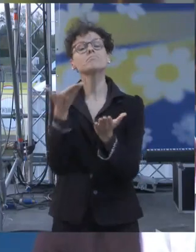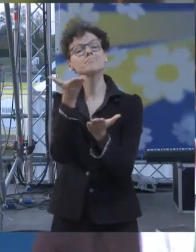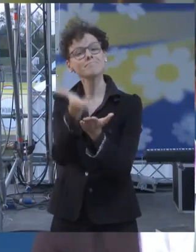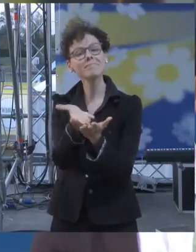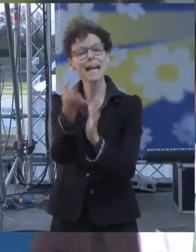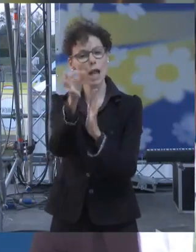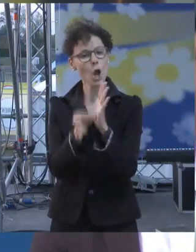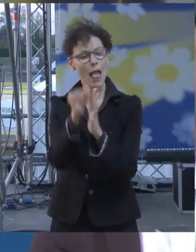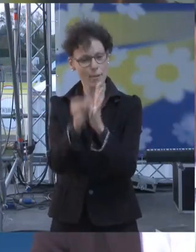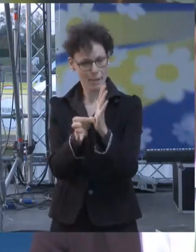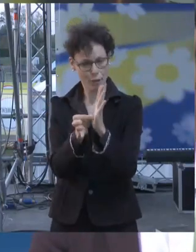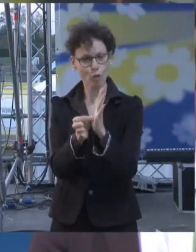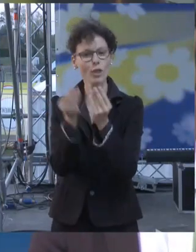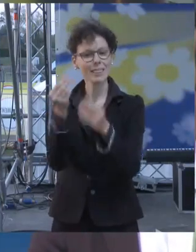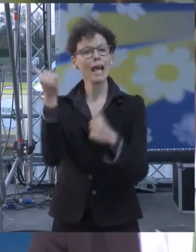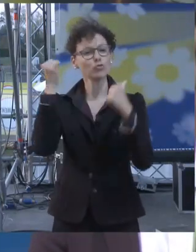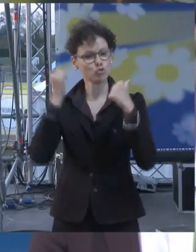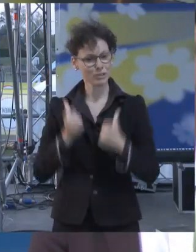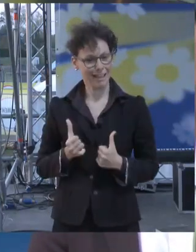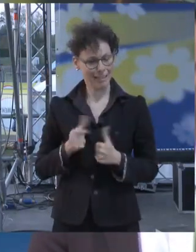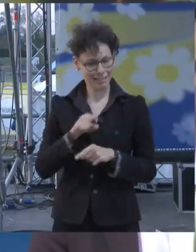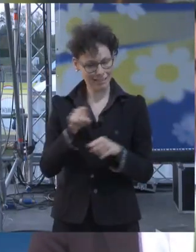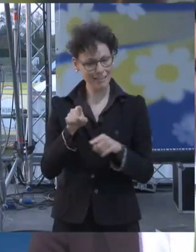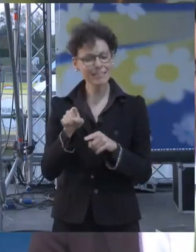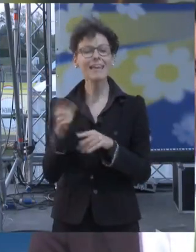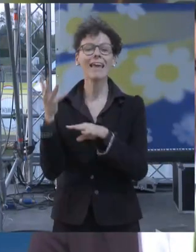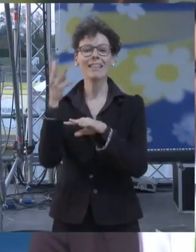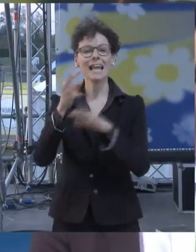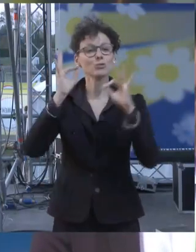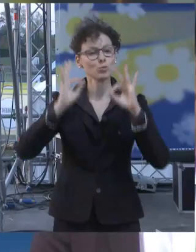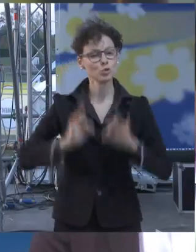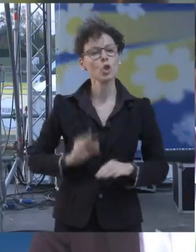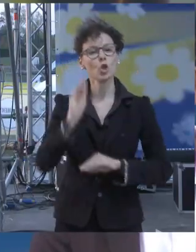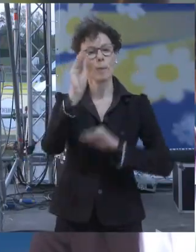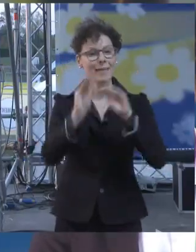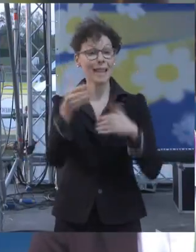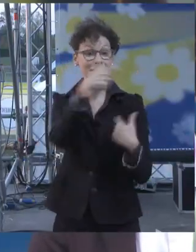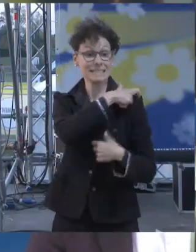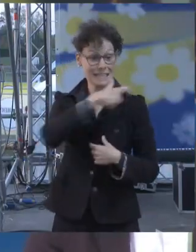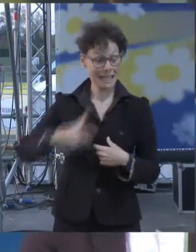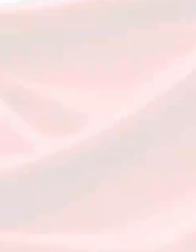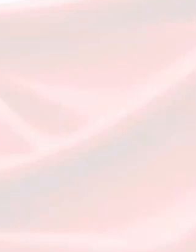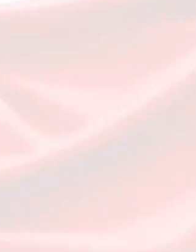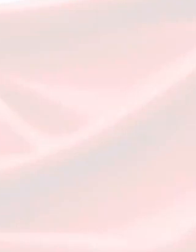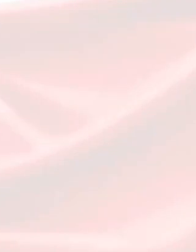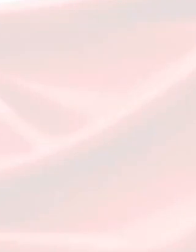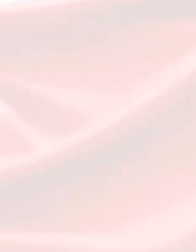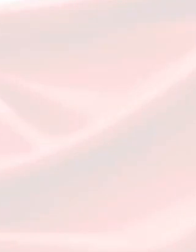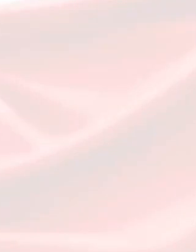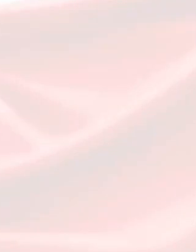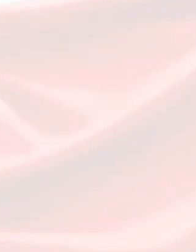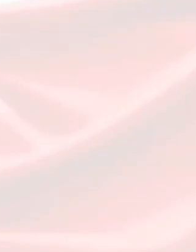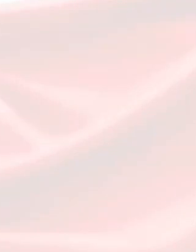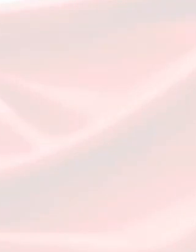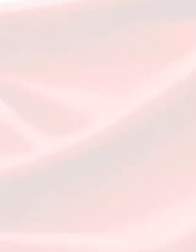permettiamo ai cittadini e alle cittadine di entrare nelle istituzioni e chiedere al sindaco alla giunta di qualcosa che cosa